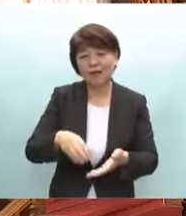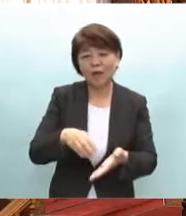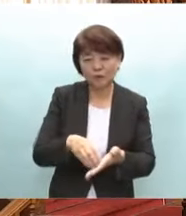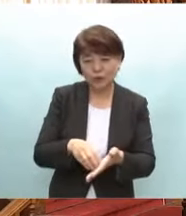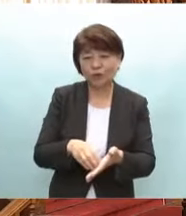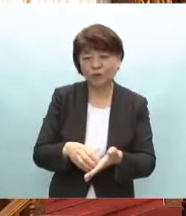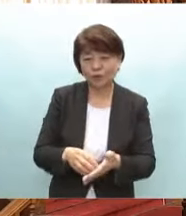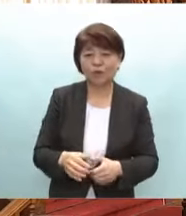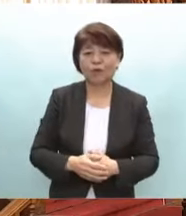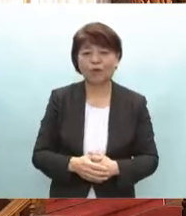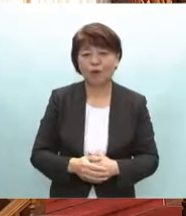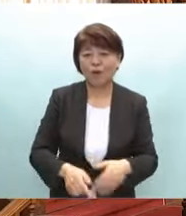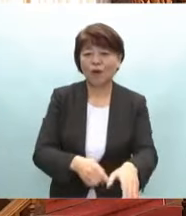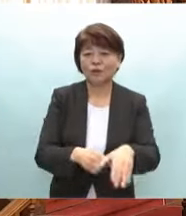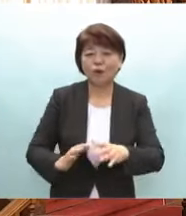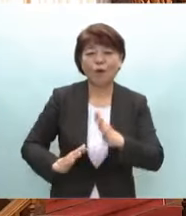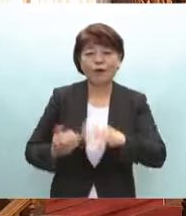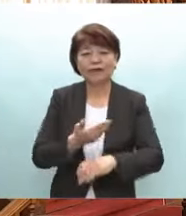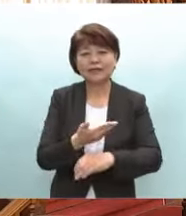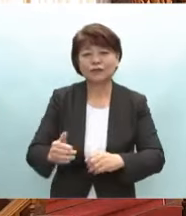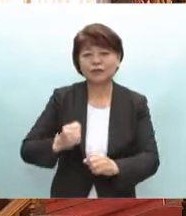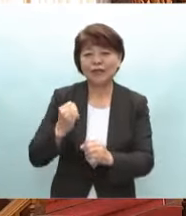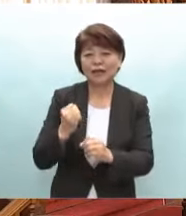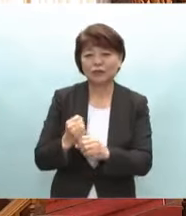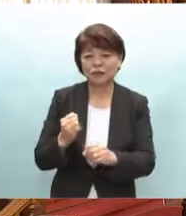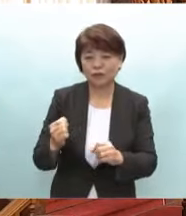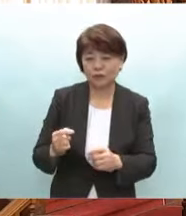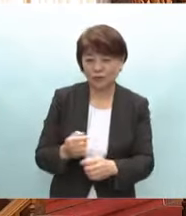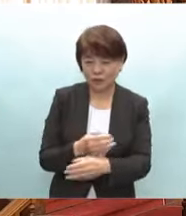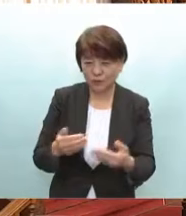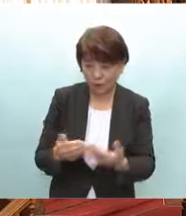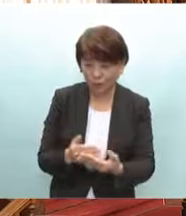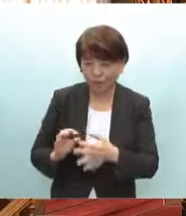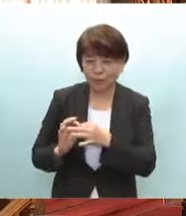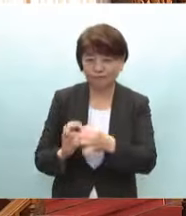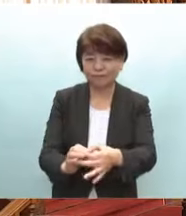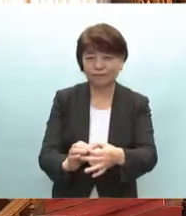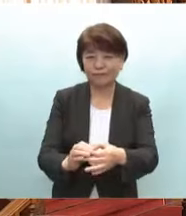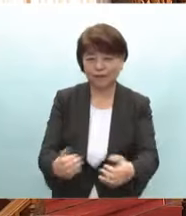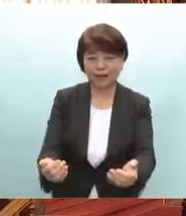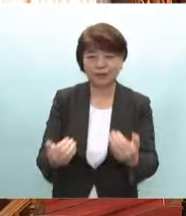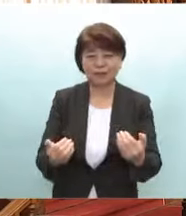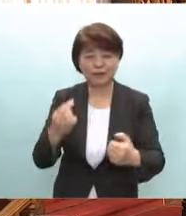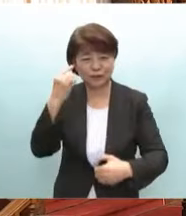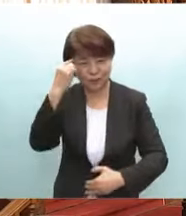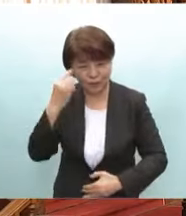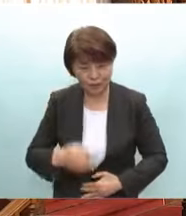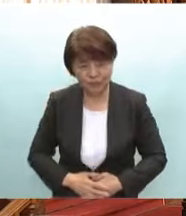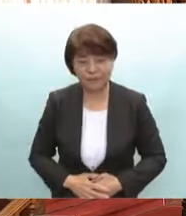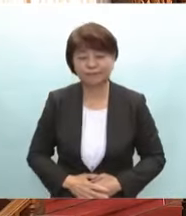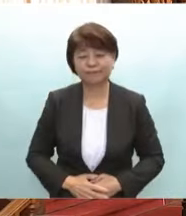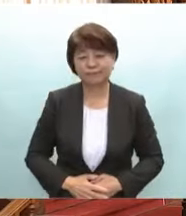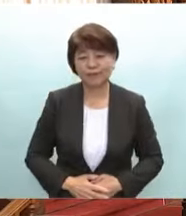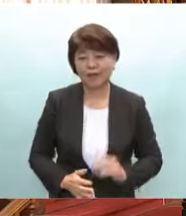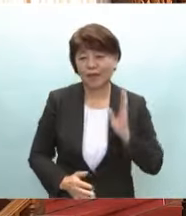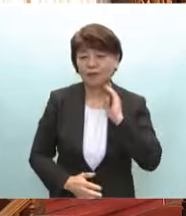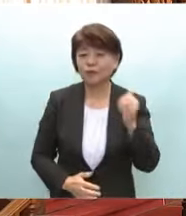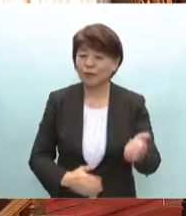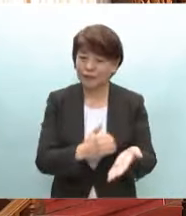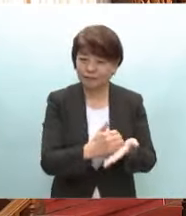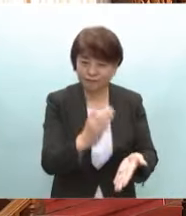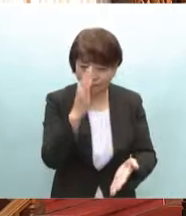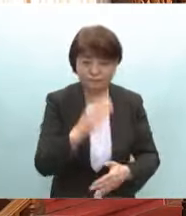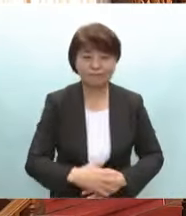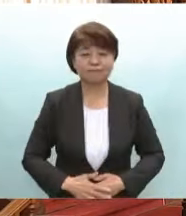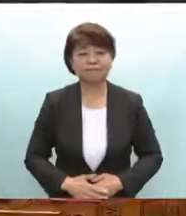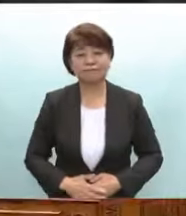農林水産業の持続的な発展にもつながる支援策を講ずることが極めて重要と考えますが総理の御所見を